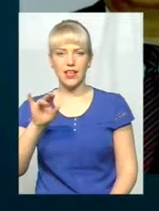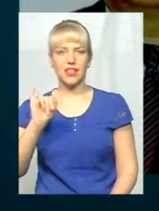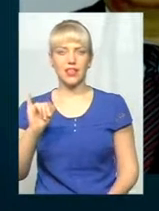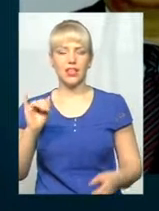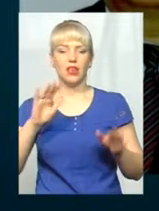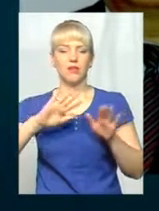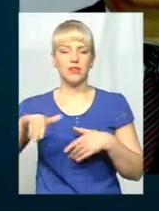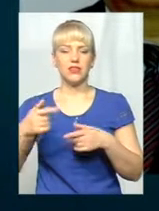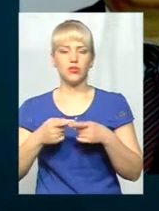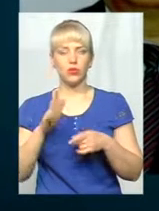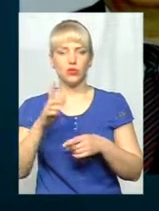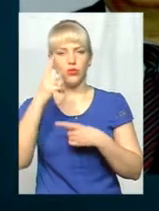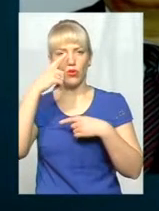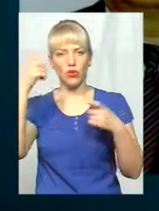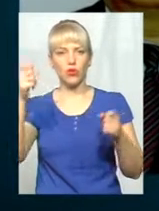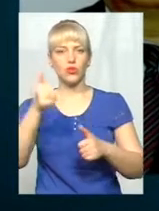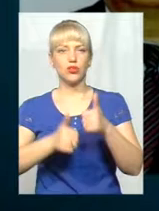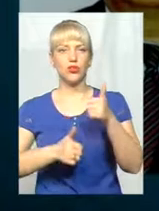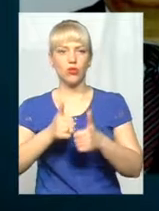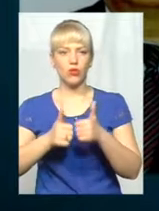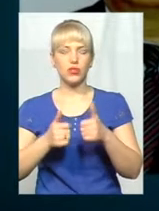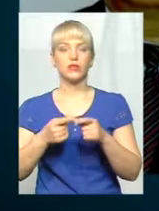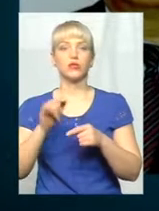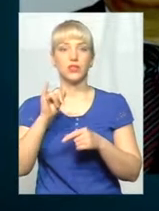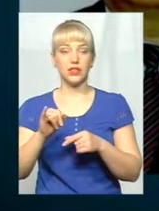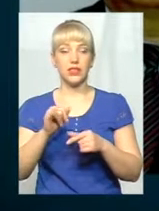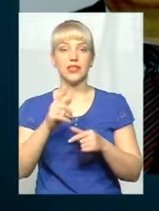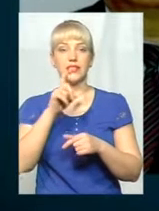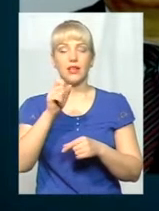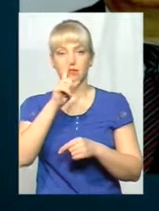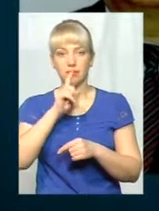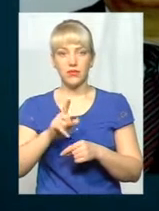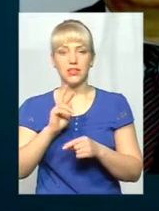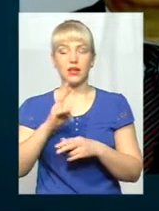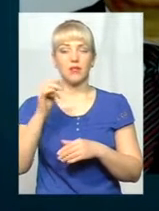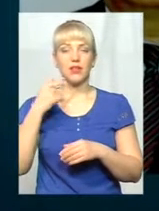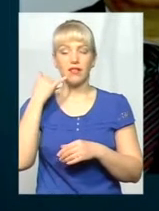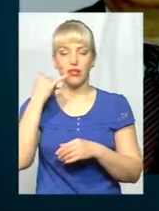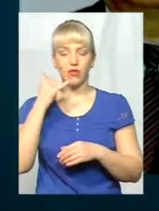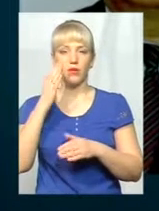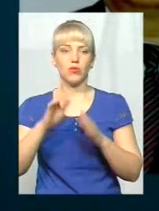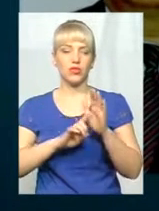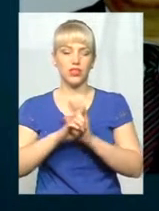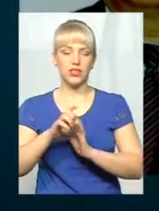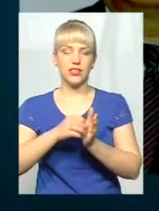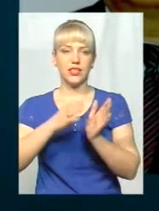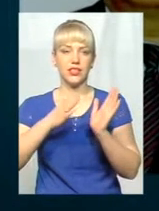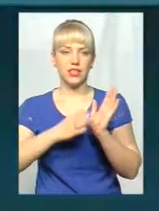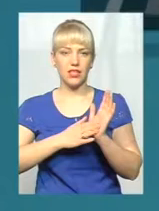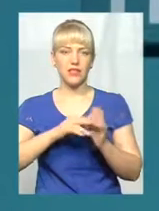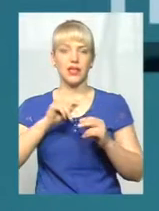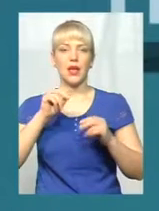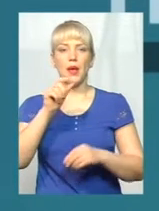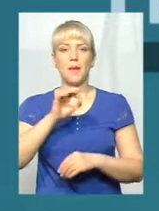десь буде конкурс об'явлений. Я думаю, що десь вже за місяць, як ми десь планували, з 1 червня почнеться реєстрація пацієнтів.